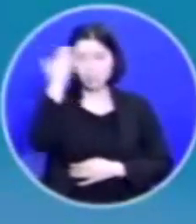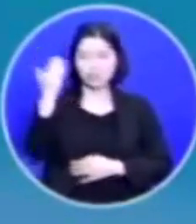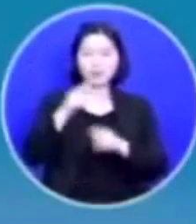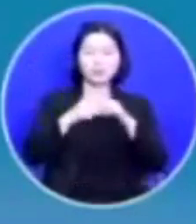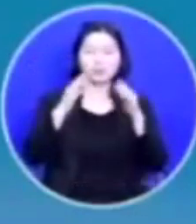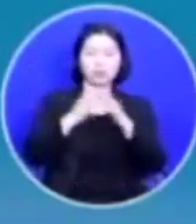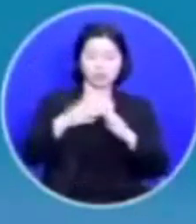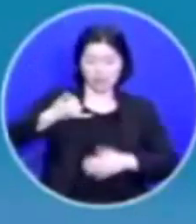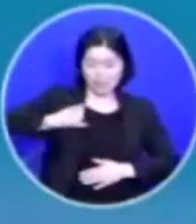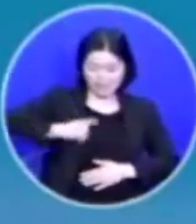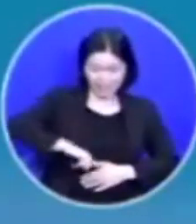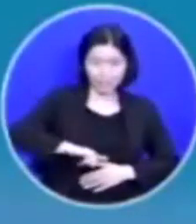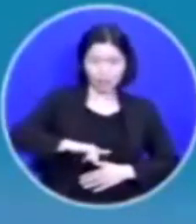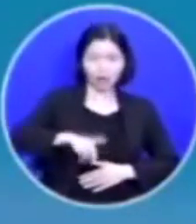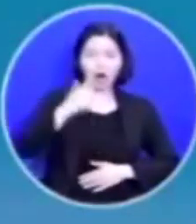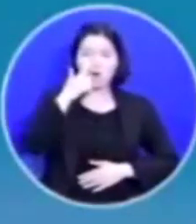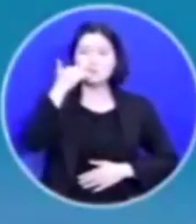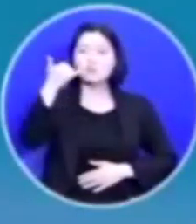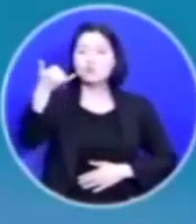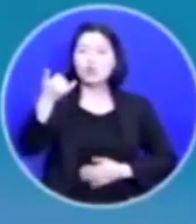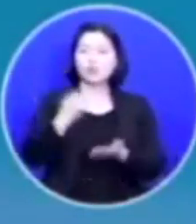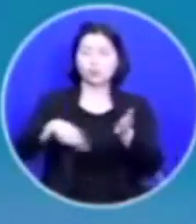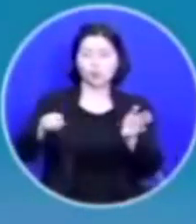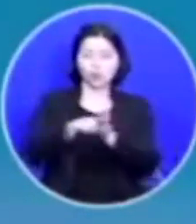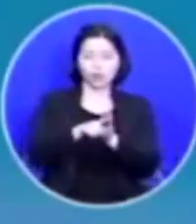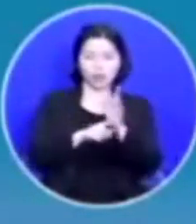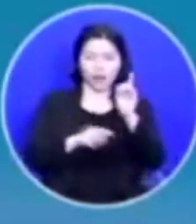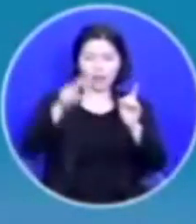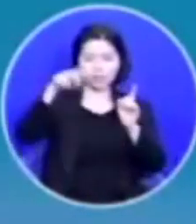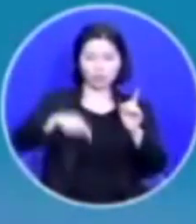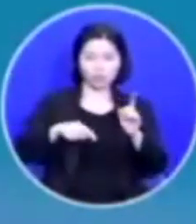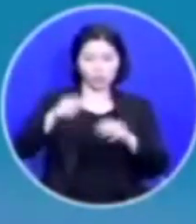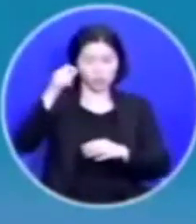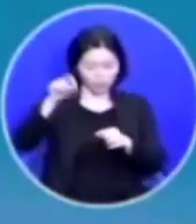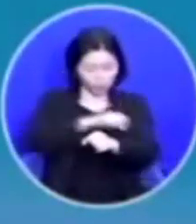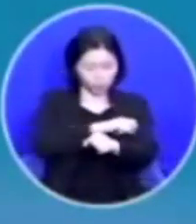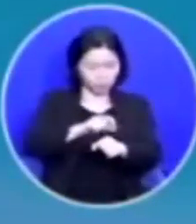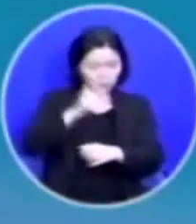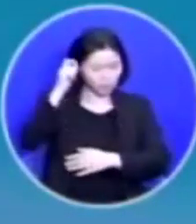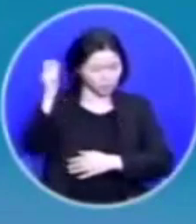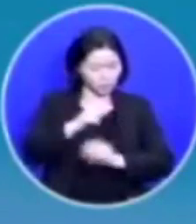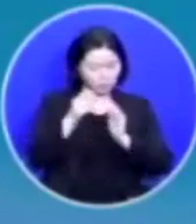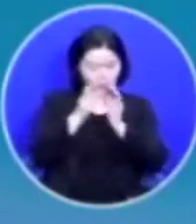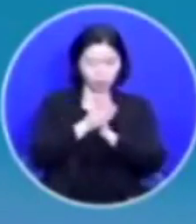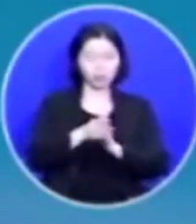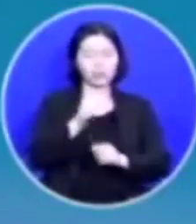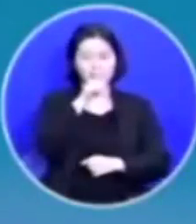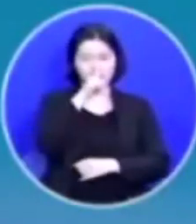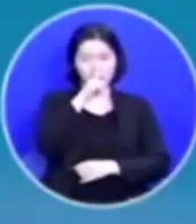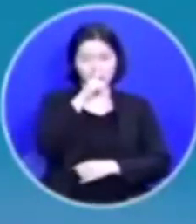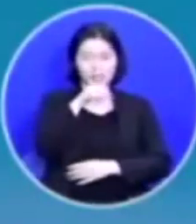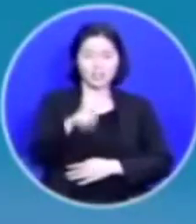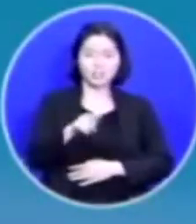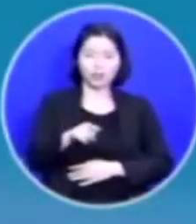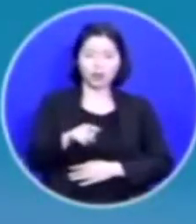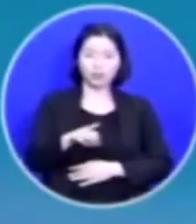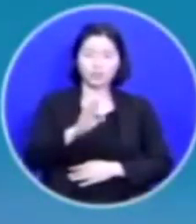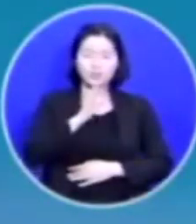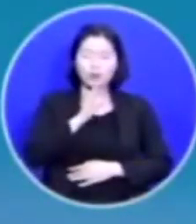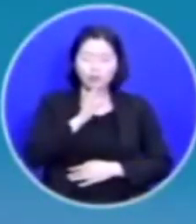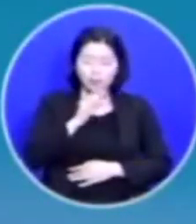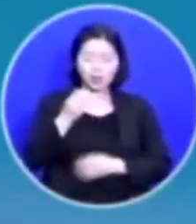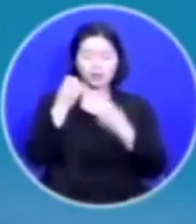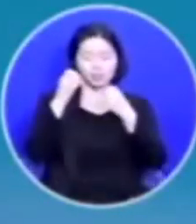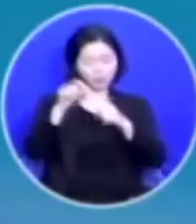부모님들을 위하여 한 주간 동안 특별 새벽 기도회를 했다 이건 정말 특별한